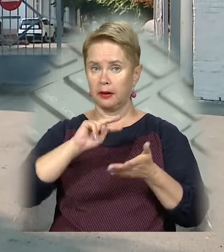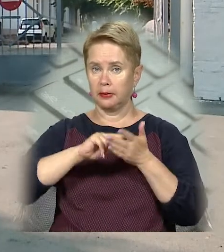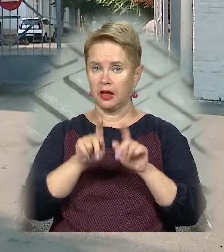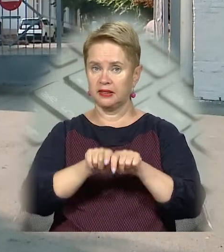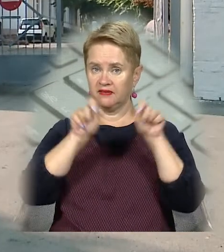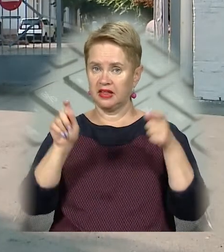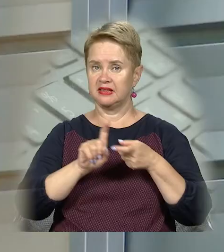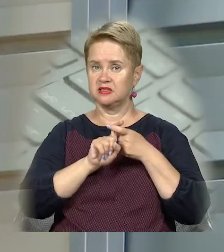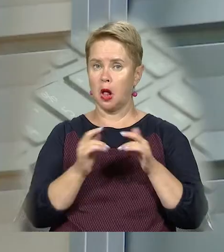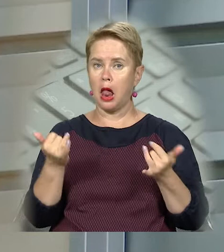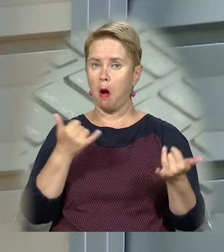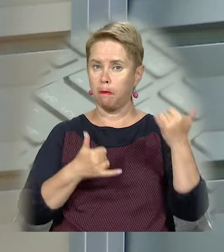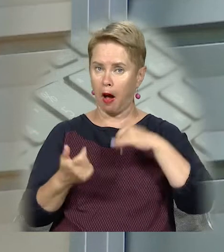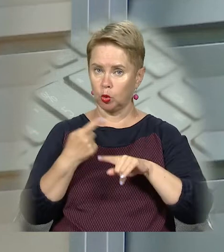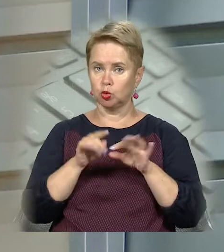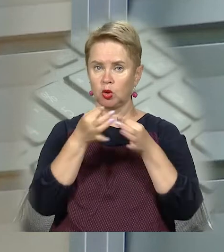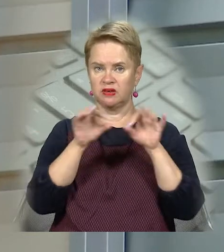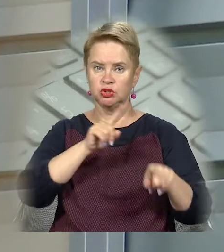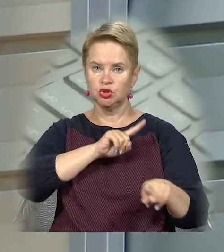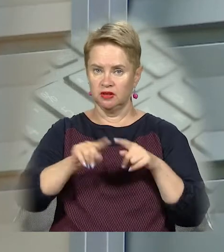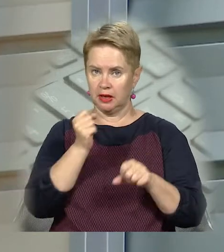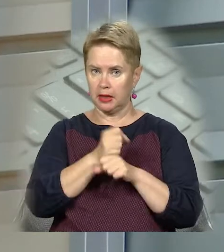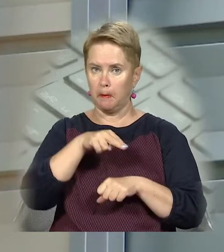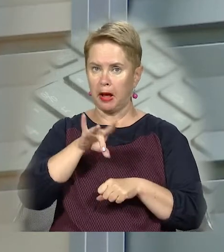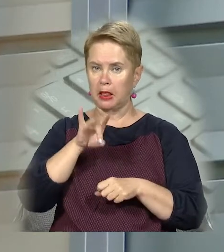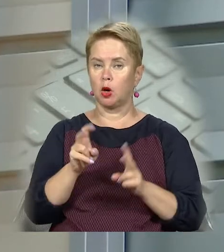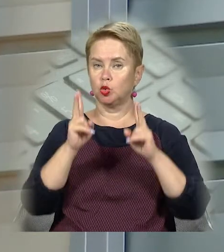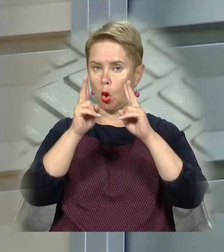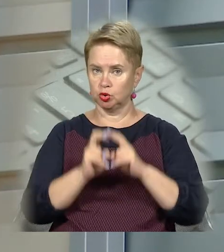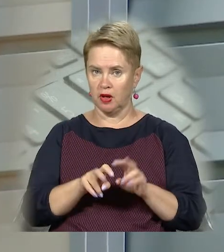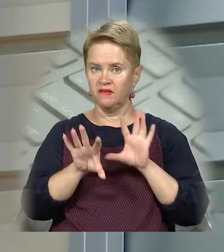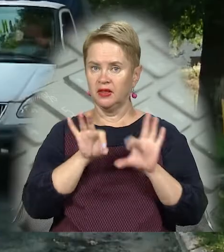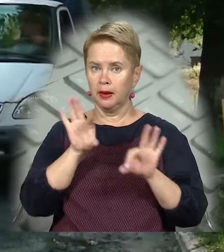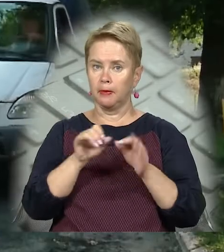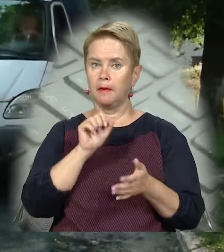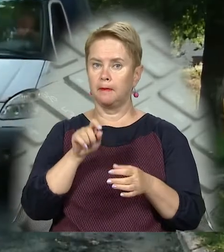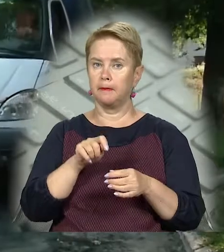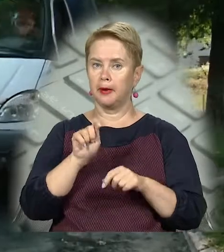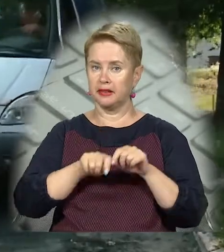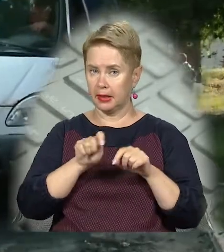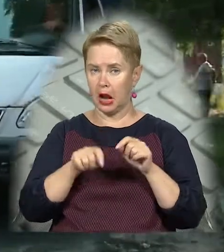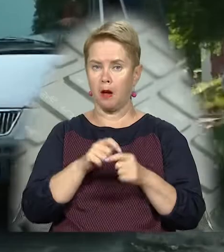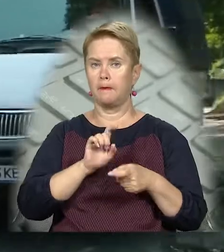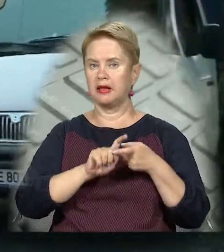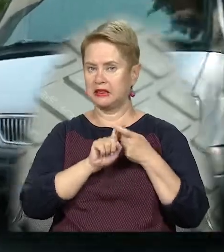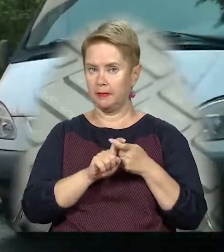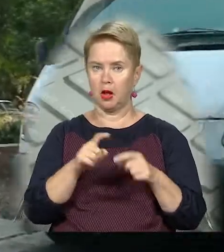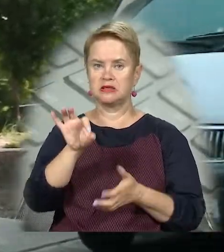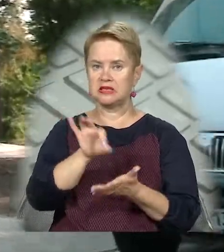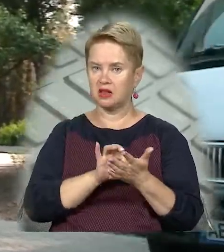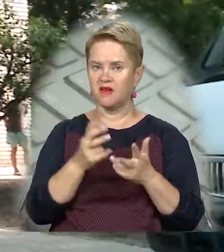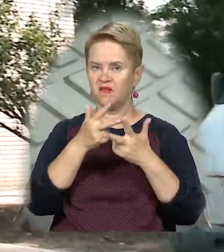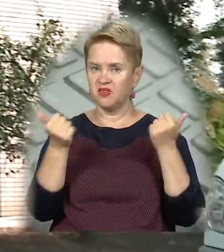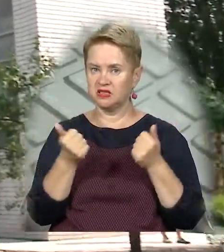планують відкрити інфекційну лабораторію, яка дозволить швидко робити ПЛР-дослідження відібраних матеріалів. В умовах пандемії вкрай важливо